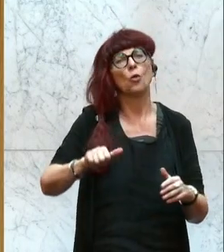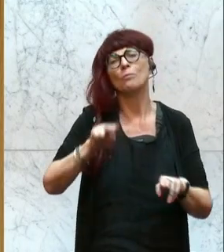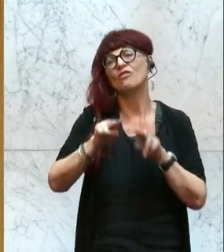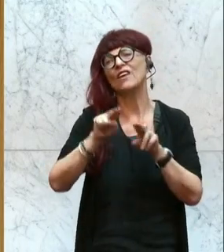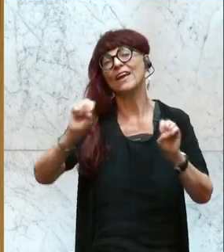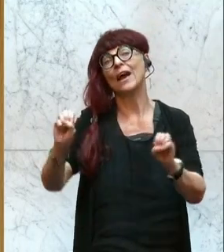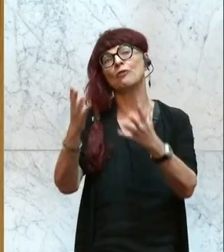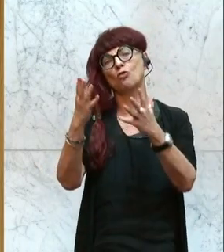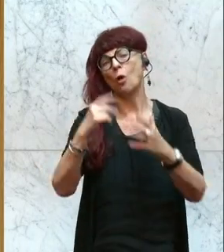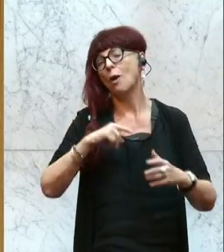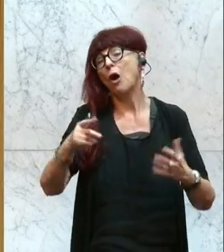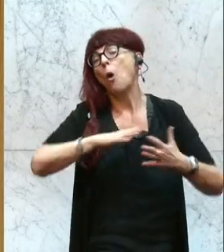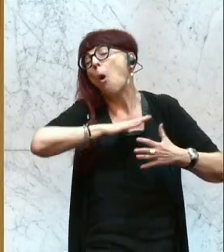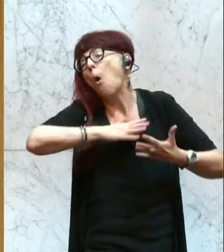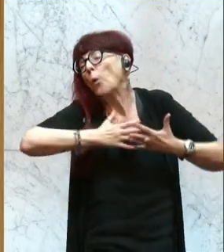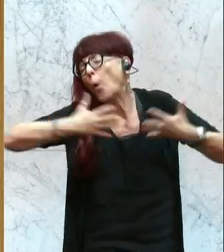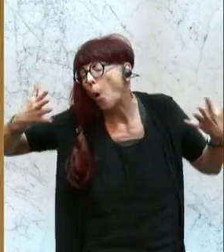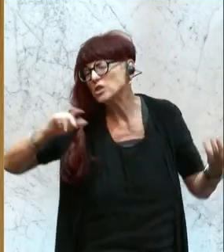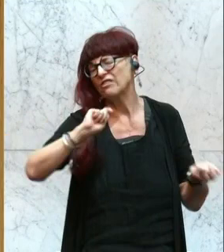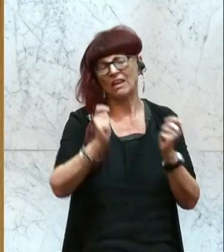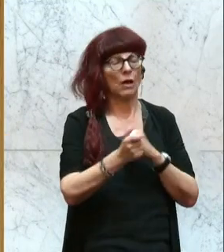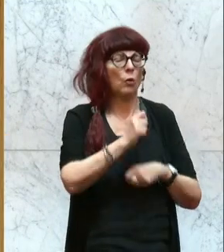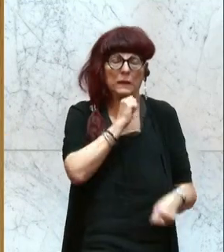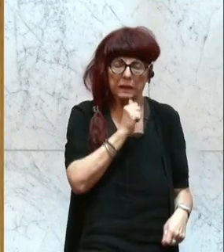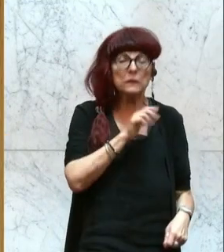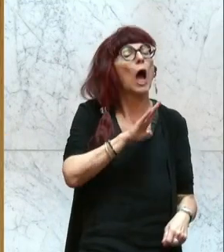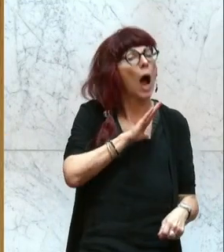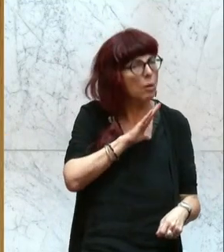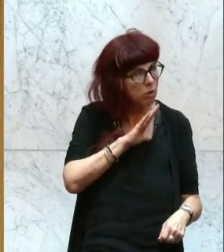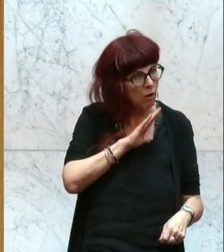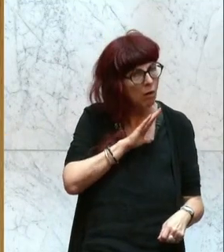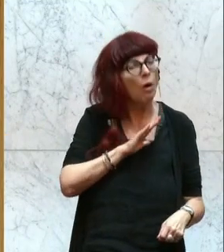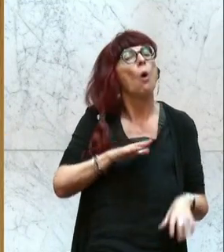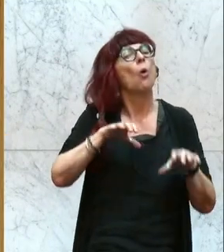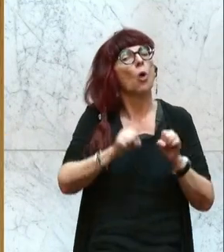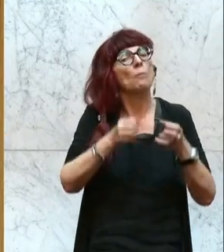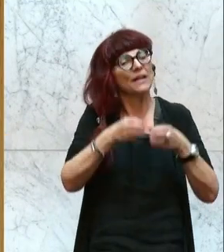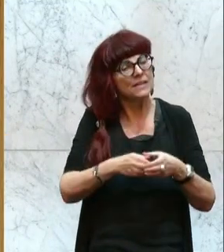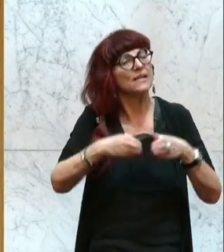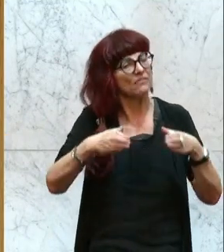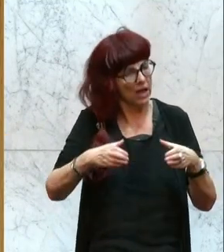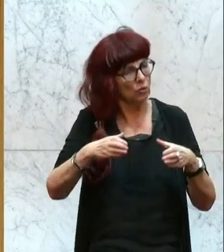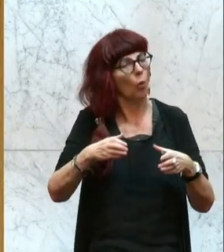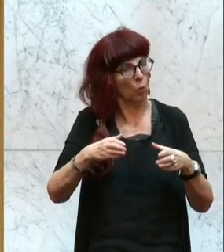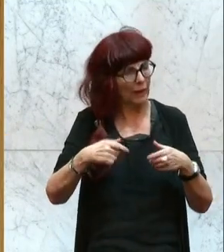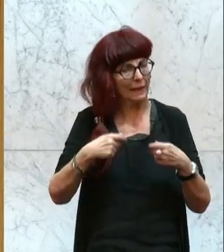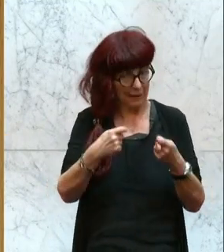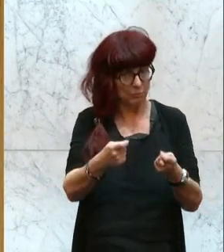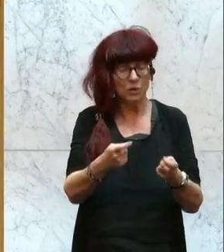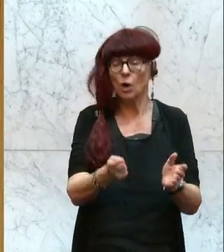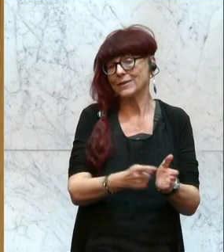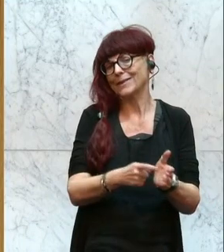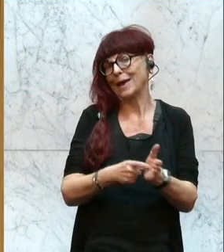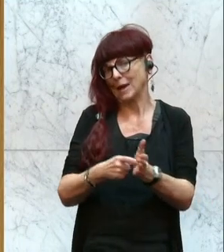ganz große Wurf. Es kommt aber dazu, dass es zu Kompetenzerweiterungen gibt. Die halten wir für dringend